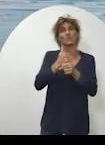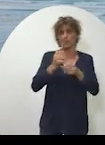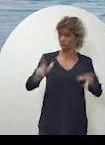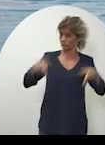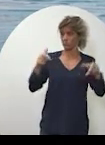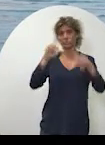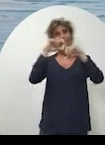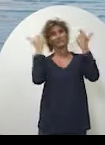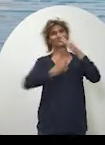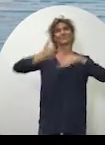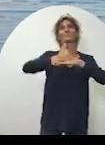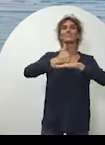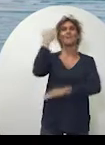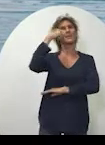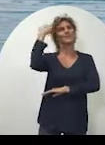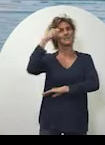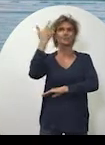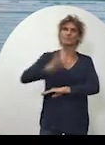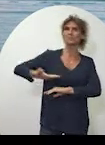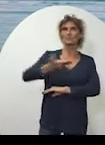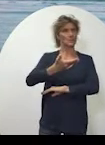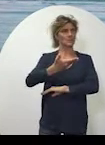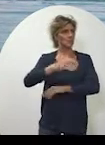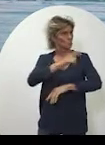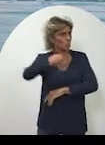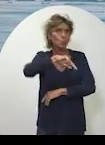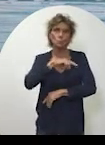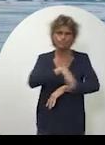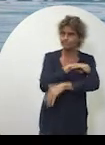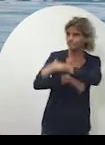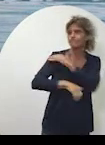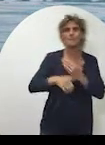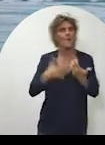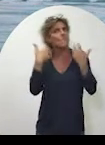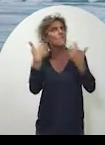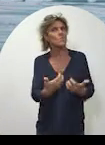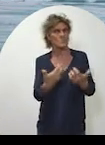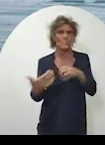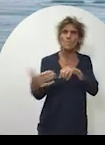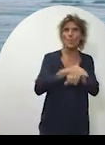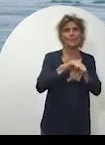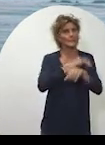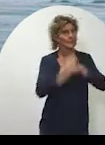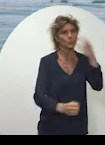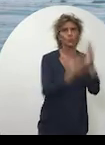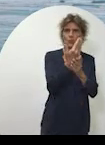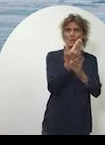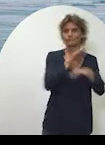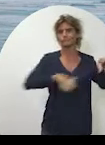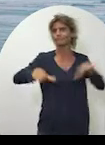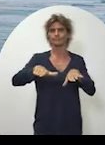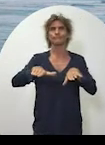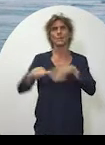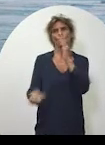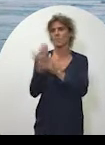mandature, nous nous sommes employés à affirmer d'une part une volonté politique et d'autre